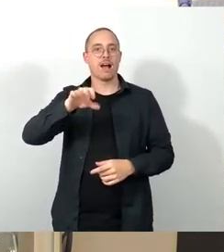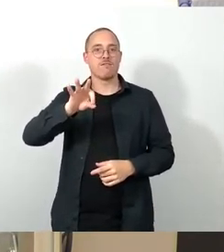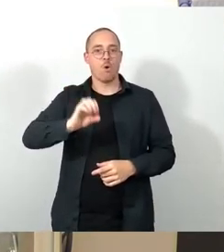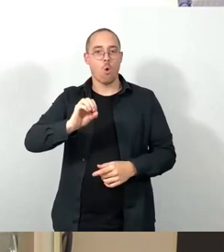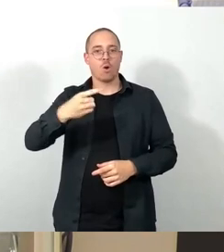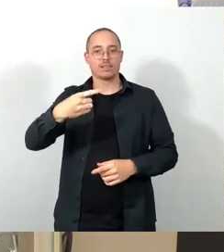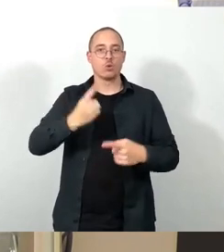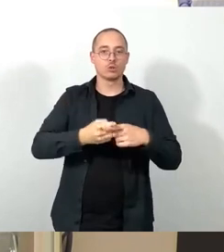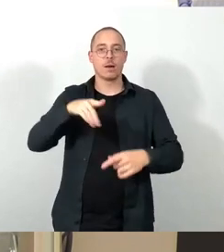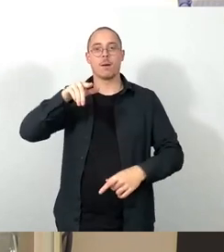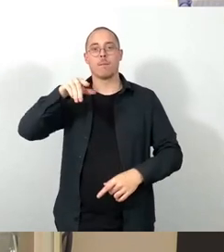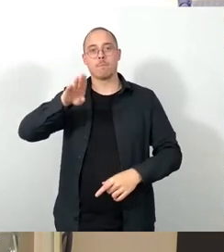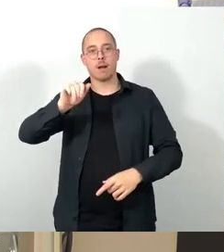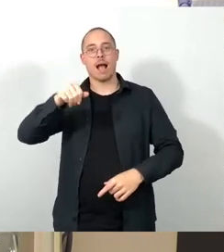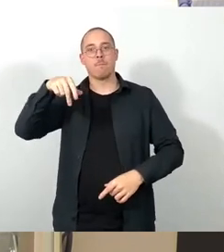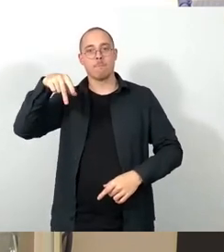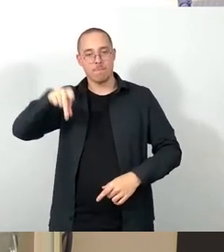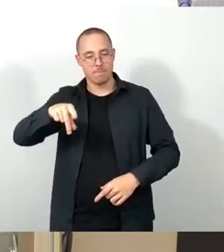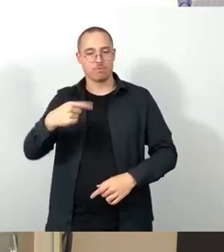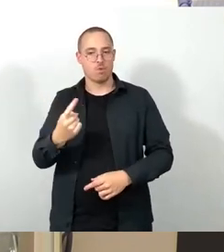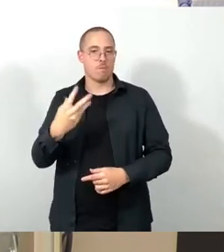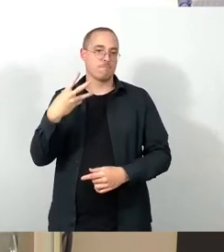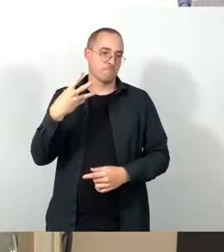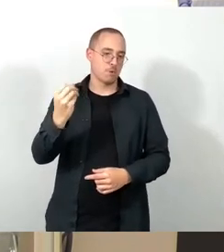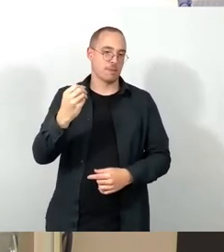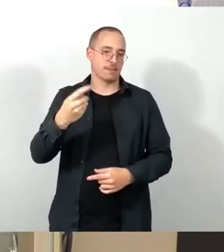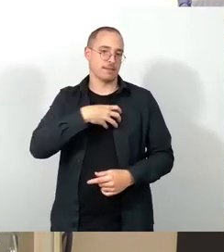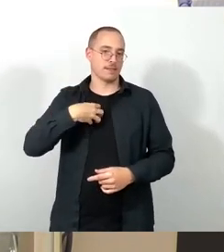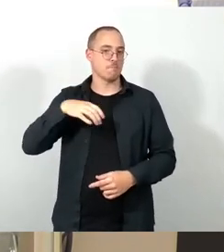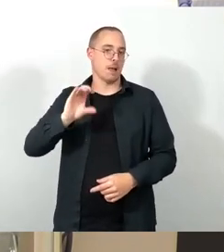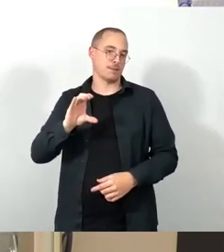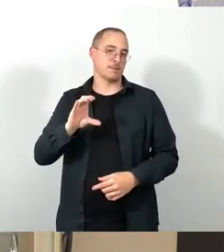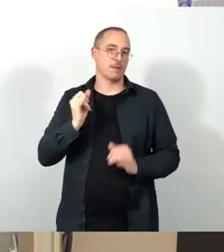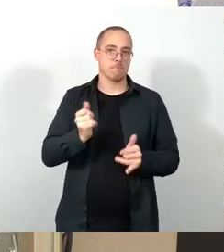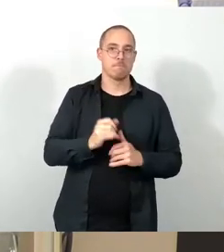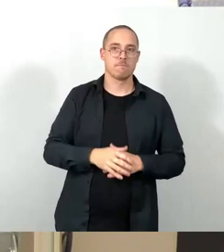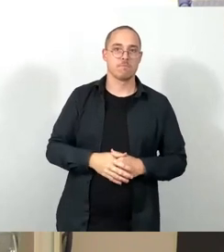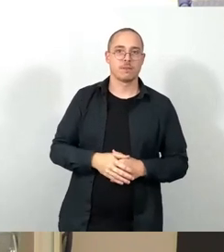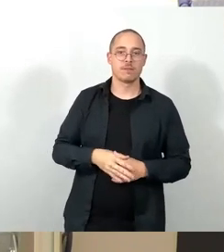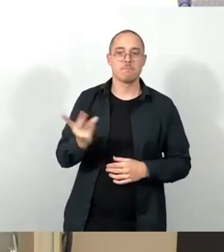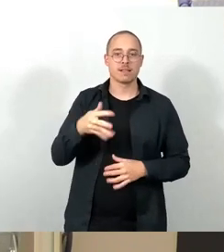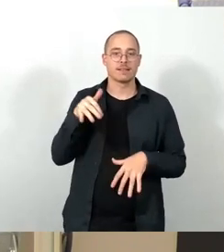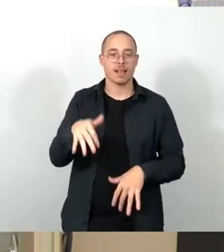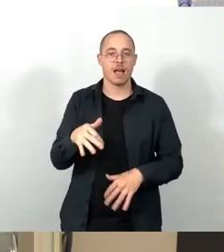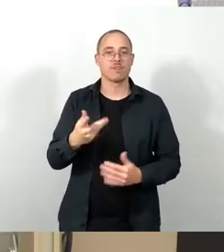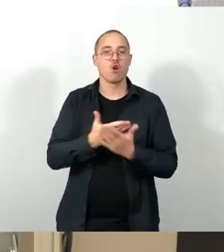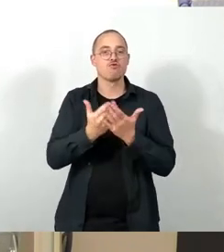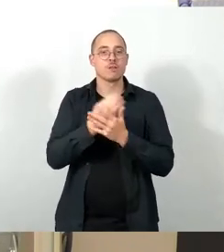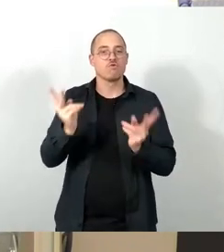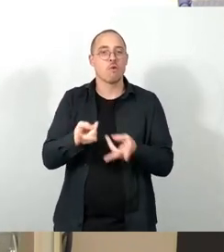die Möglichkeit bekommen sollen, den Dresdenpass zu beziehen. Das sind beides Ausbildungsförderungsmaßnahmen für Menschen, die eben